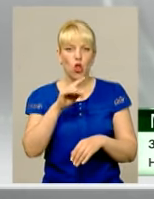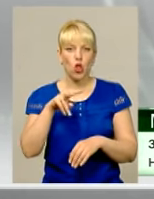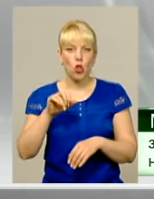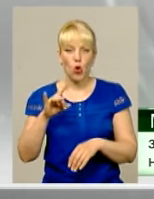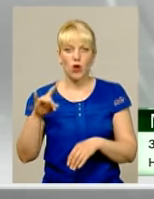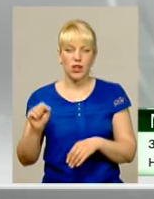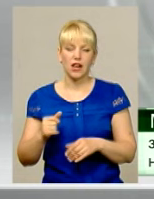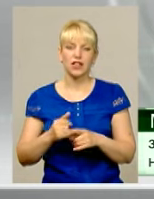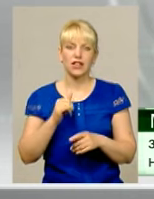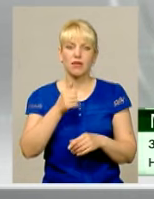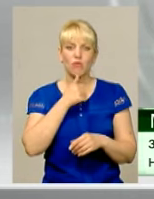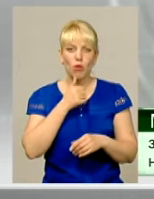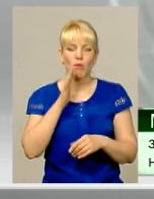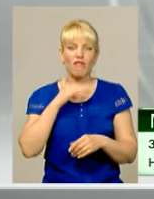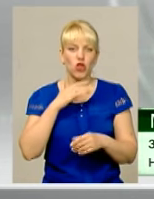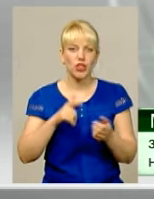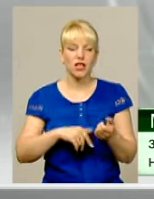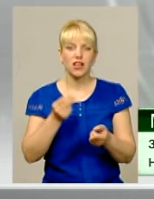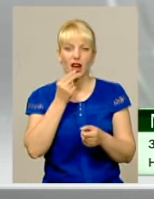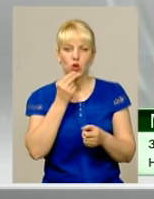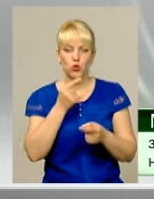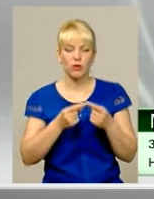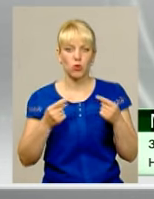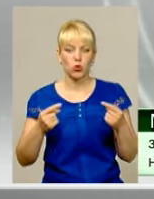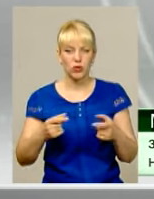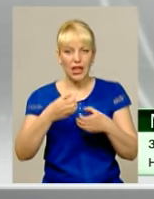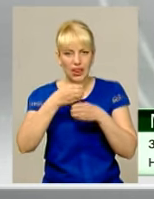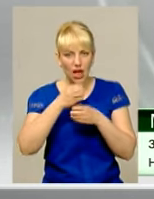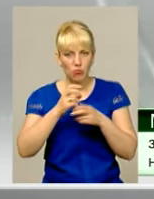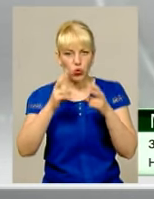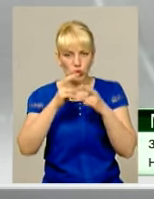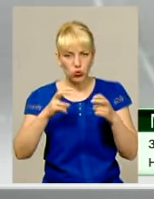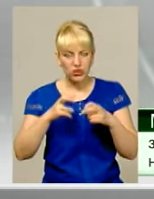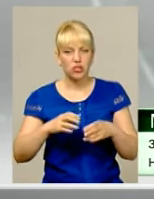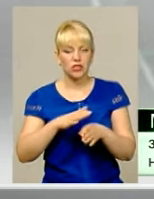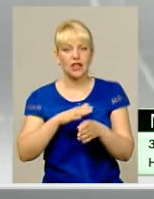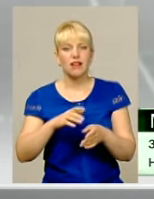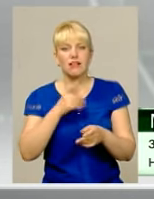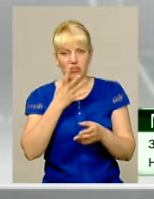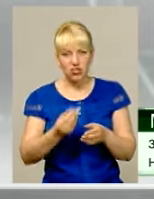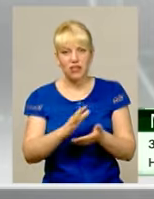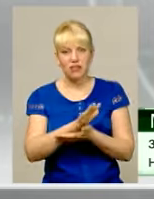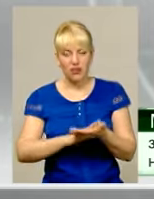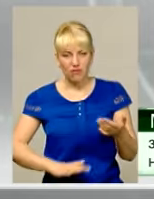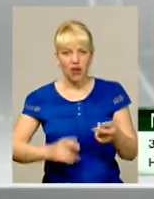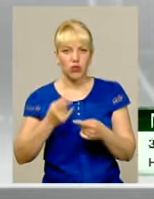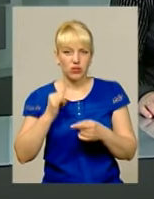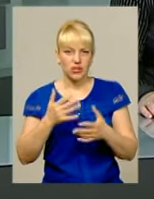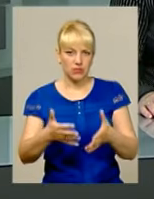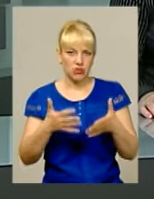мікрофлору Проби питної води і харчові продукти. Лабораторні обсліження тривають, причини захворіння з'ясовуються